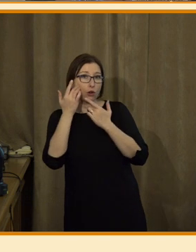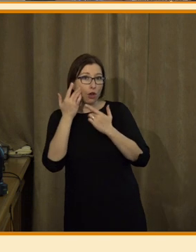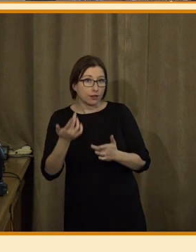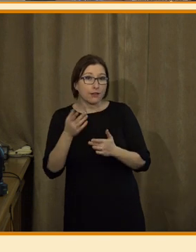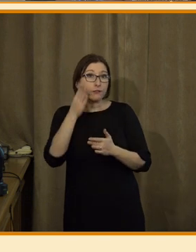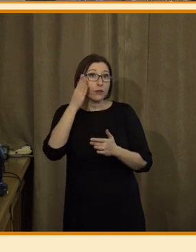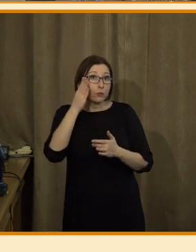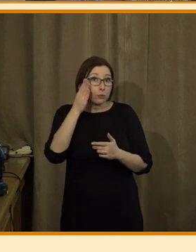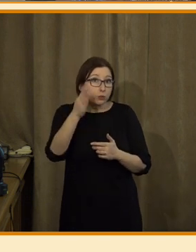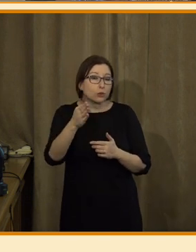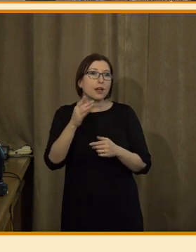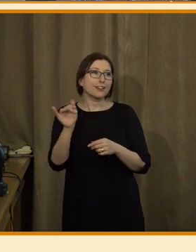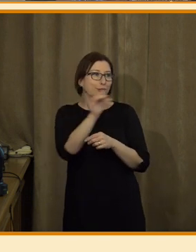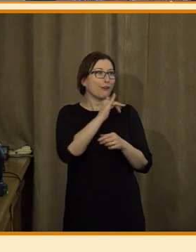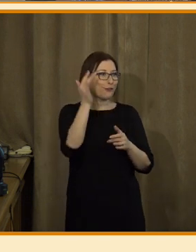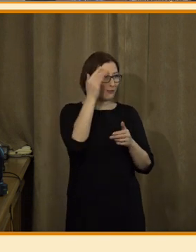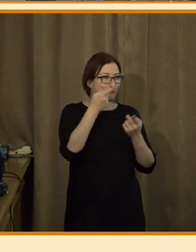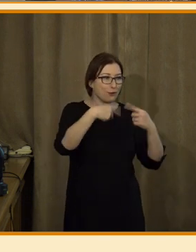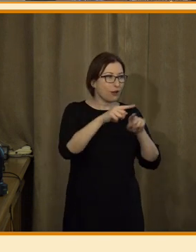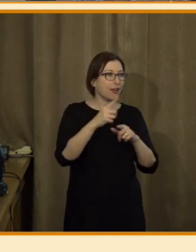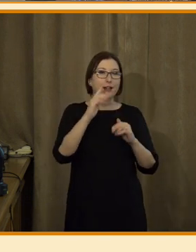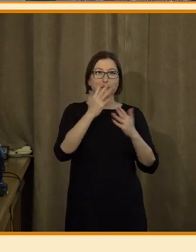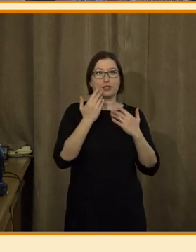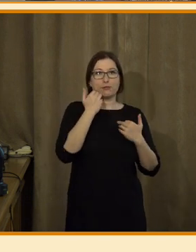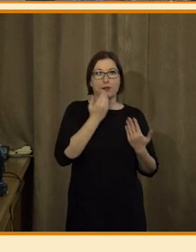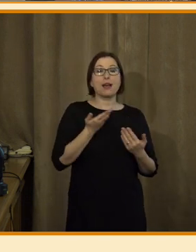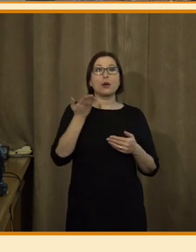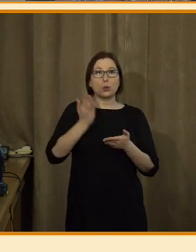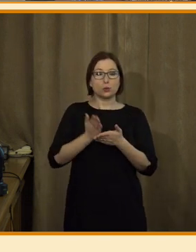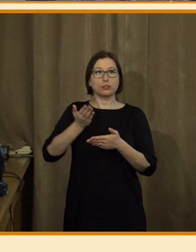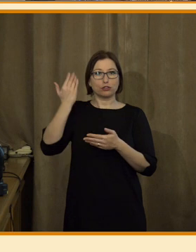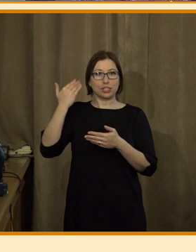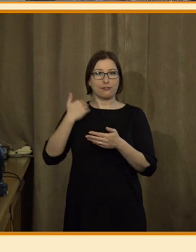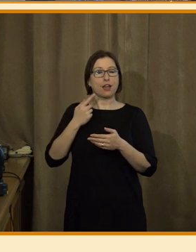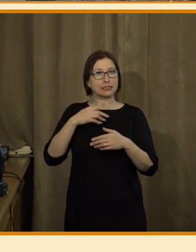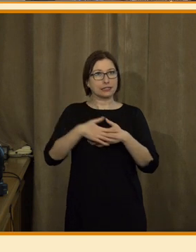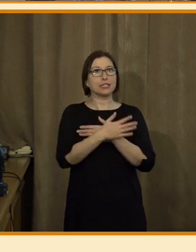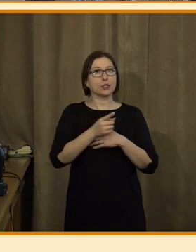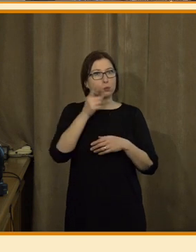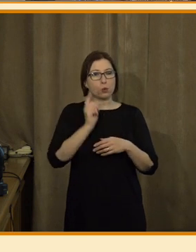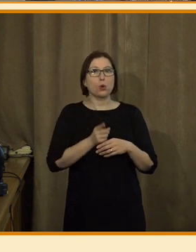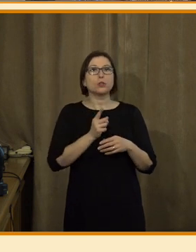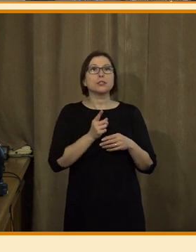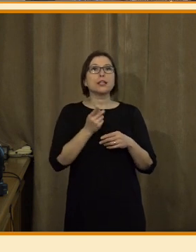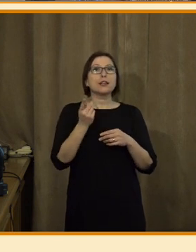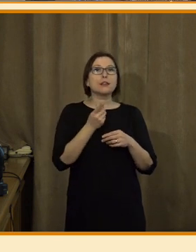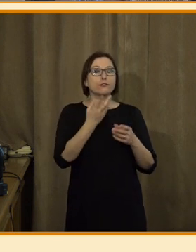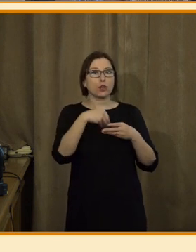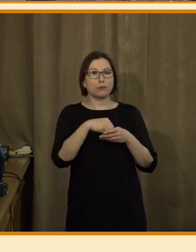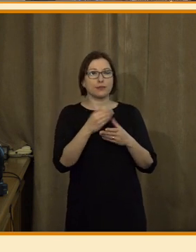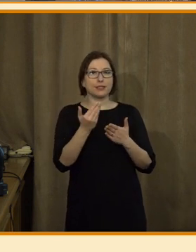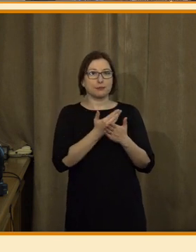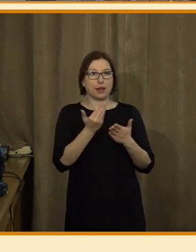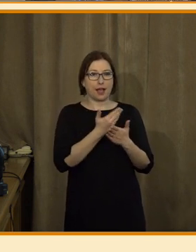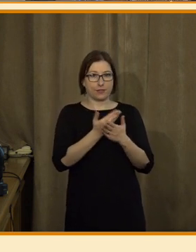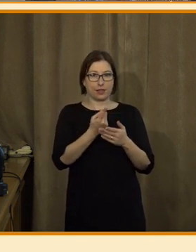zabývají technologiemi, ano, ale nedokázal představit. Nicméně my už tehdy jsme byli přesvědčeni o tom, že musíme z odběrateli z pravodajského